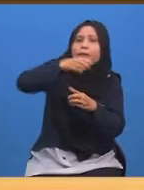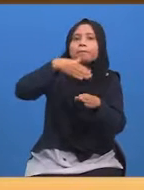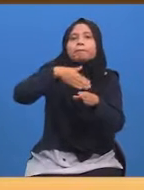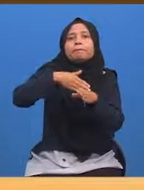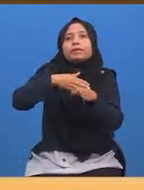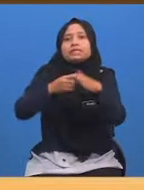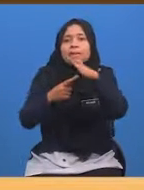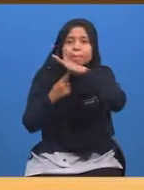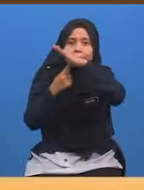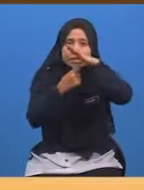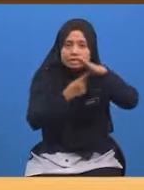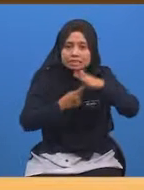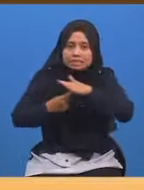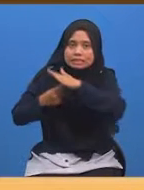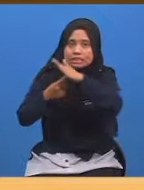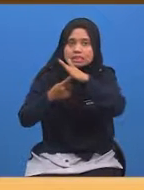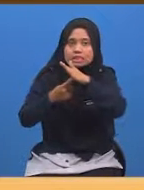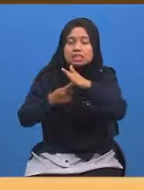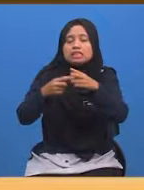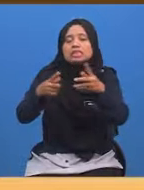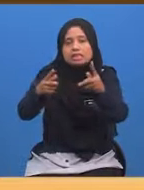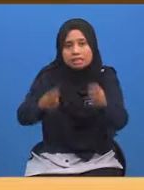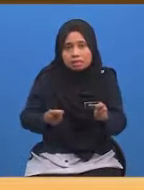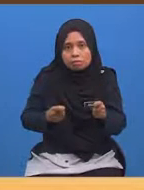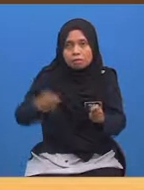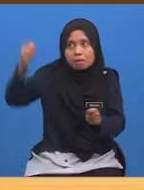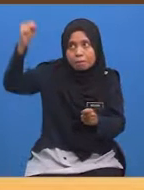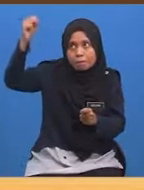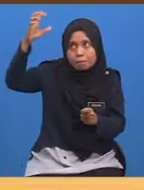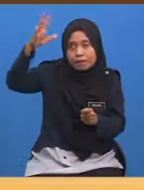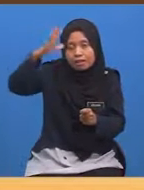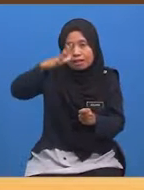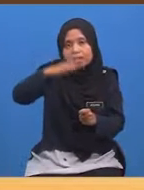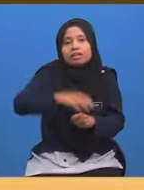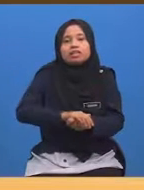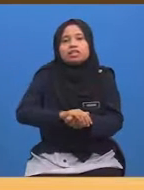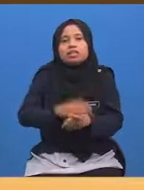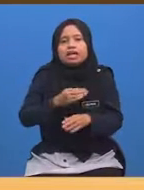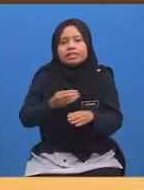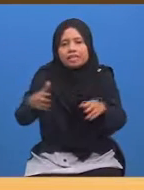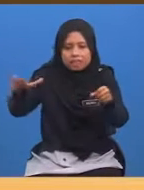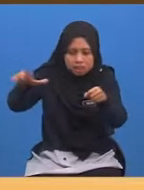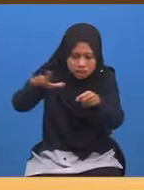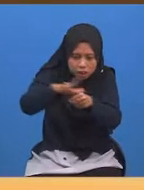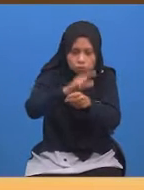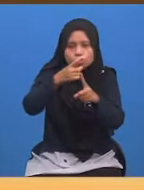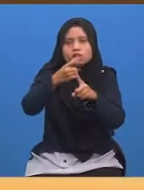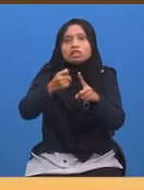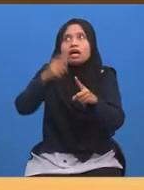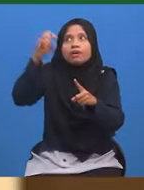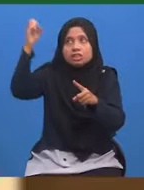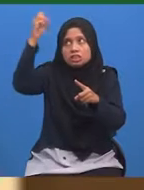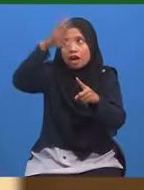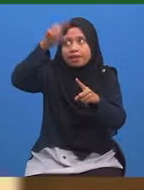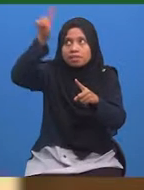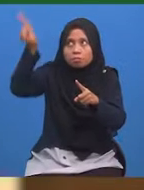ada tempat yang menerima Cahaya matahari Dan ada tempat yang terselindung Dari cahaya matahari